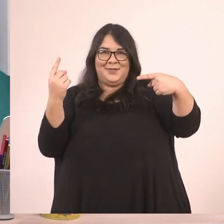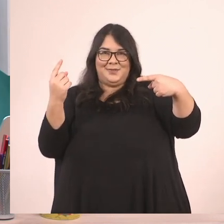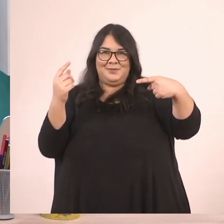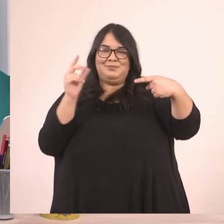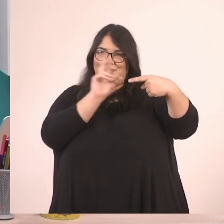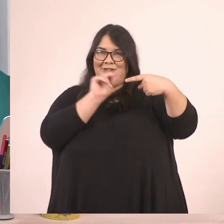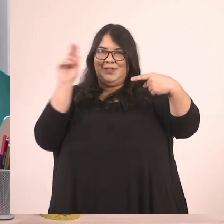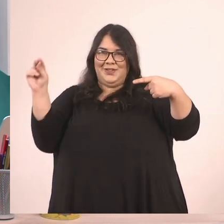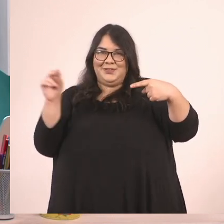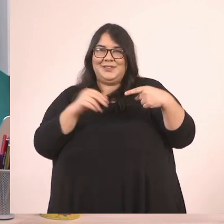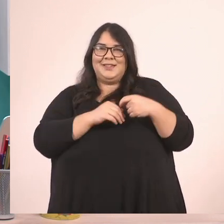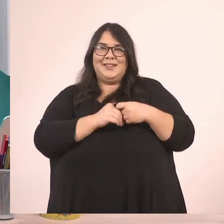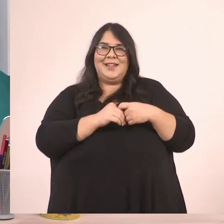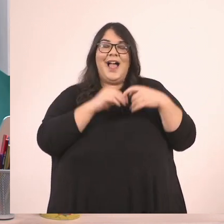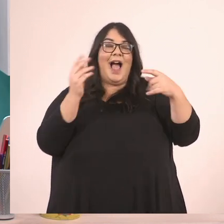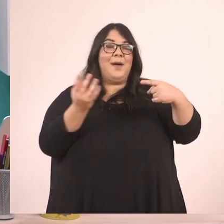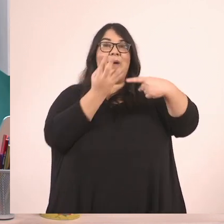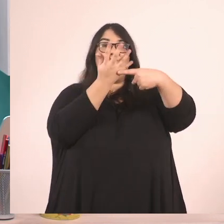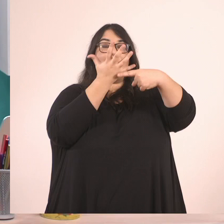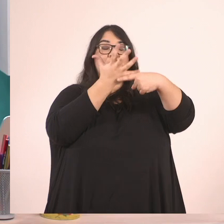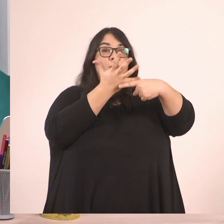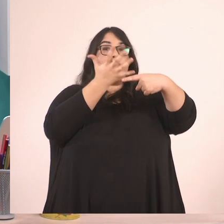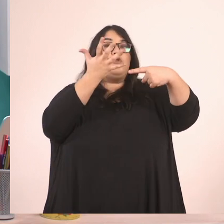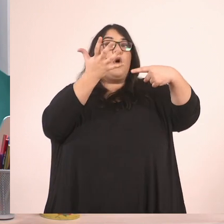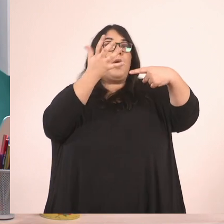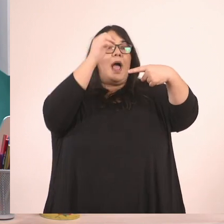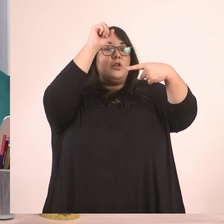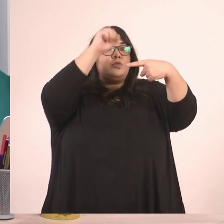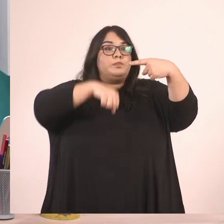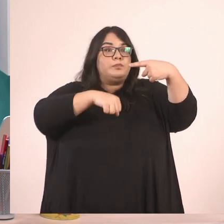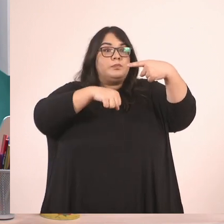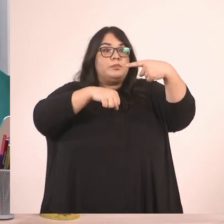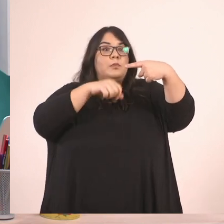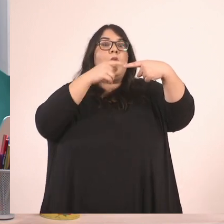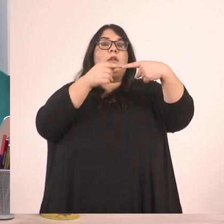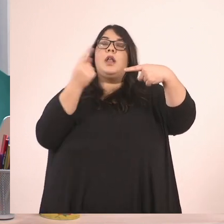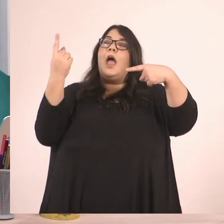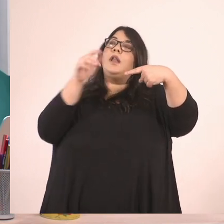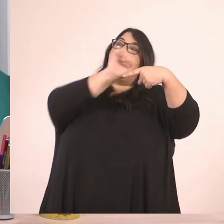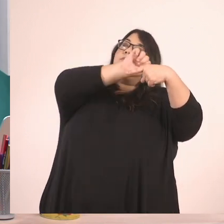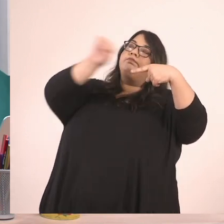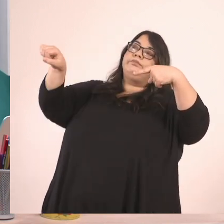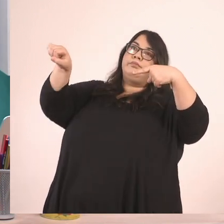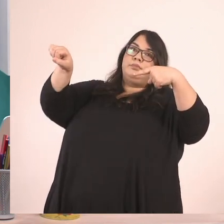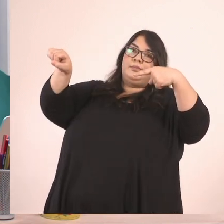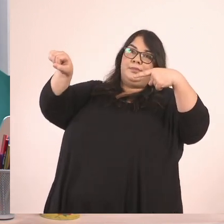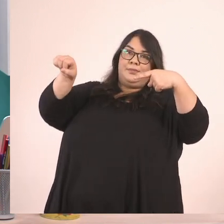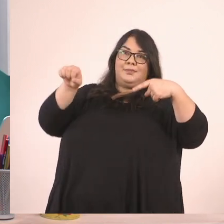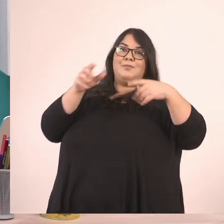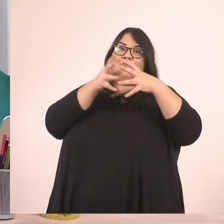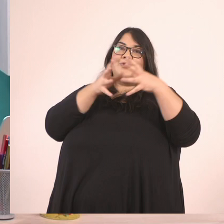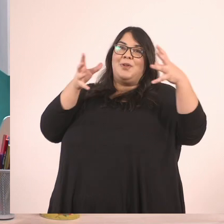που ο αρθιμητής είναι μεγαλύτερος από τον παρονομαστή, το κλάσμα είναι μεγαλύτερο από την ακέραιη μονάδα.